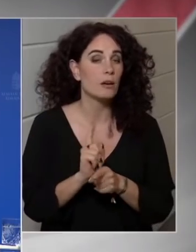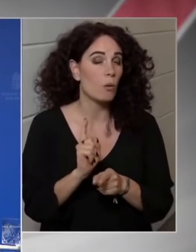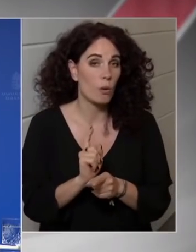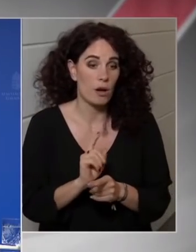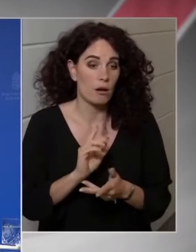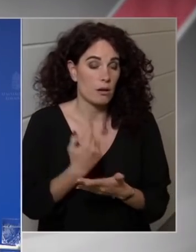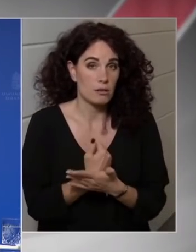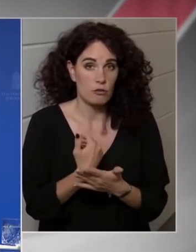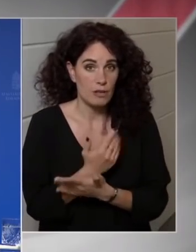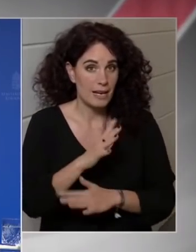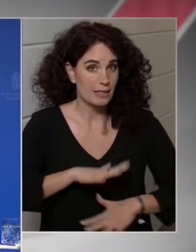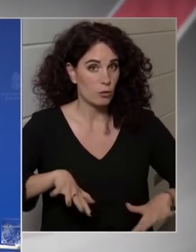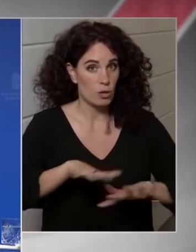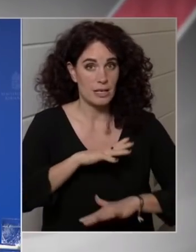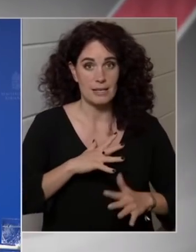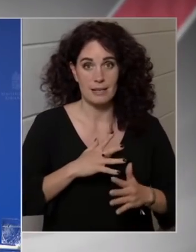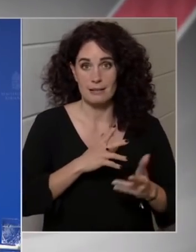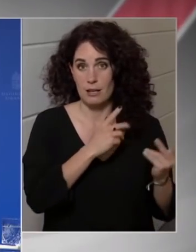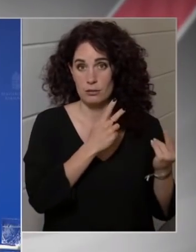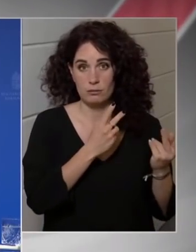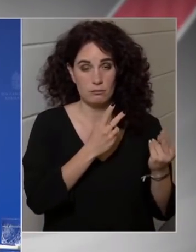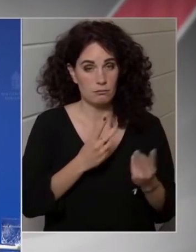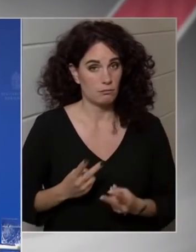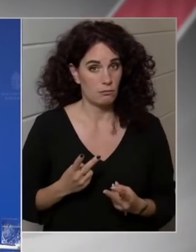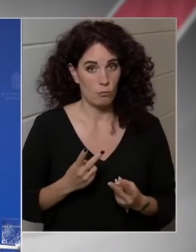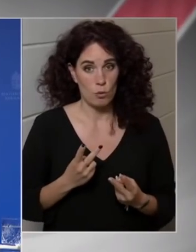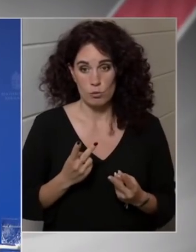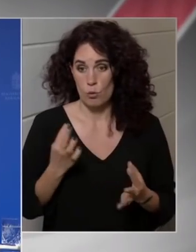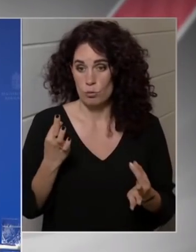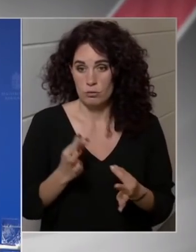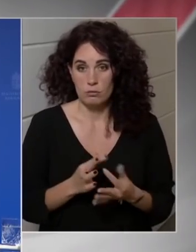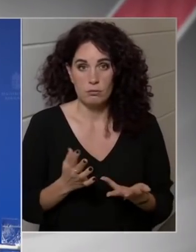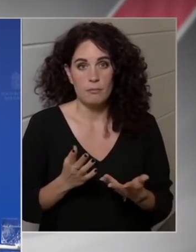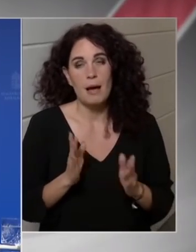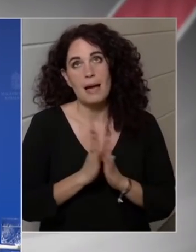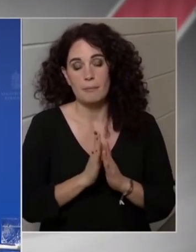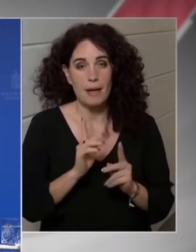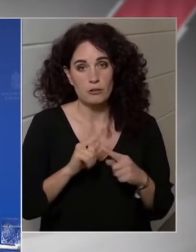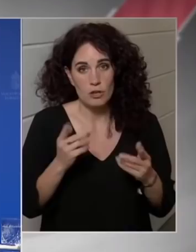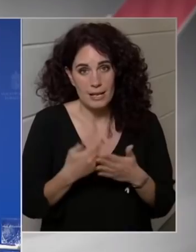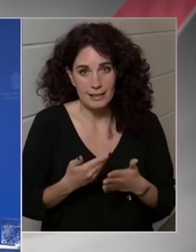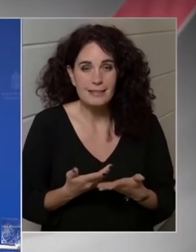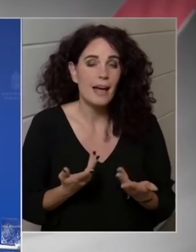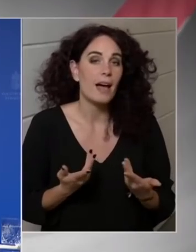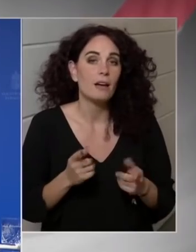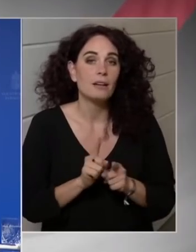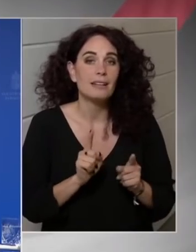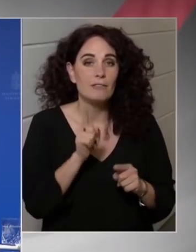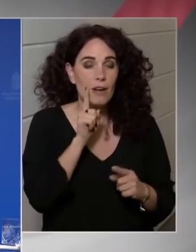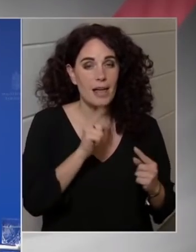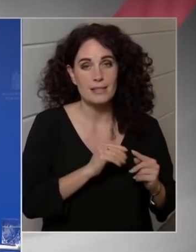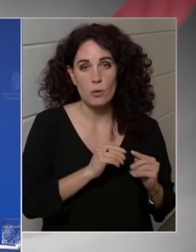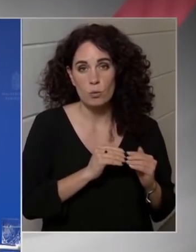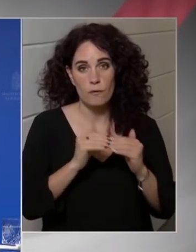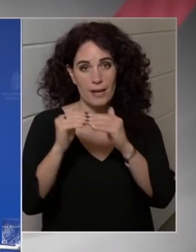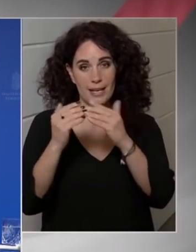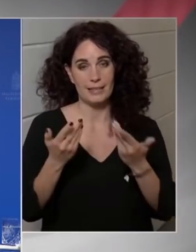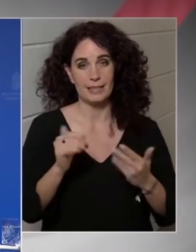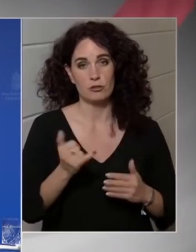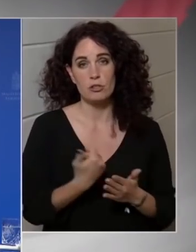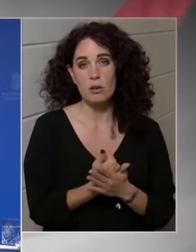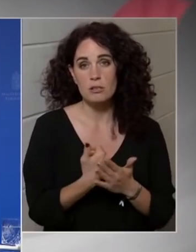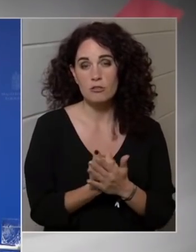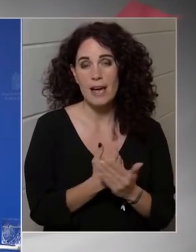gazdasági környezetet adott nekünk, bárcsak máshogy lenne, inflációnövekedéssel is a gazdasági